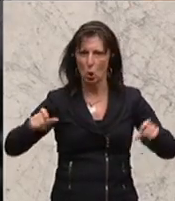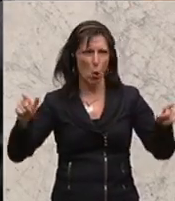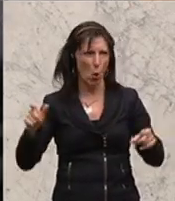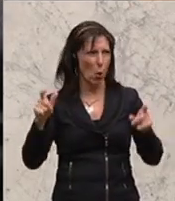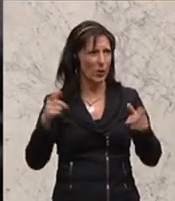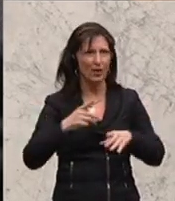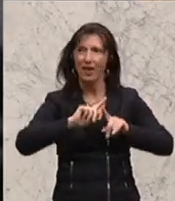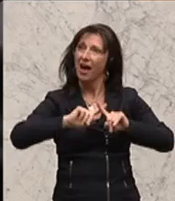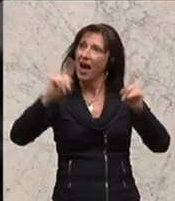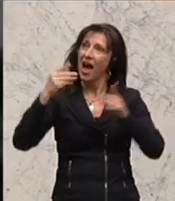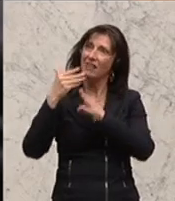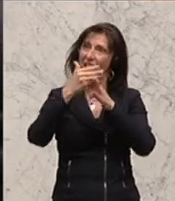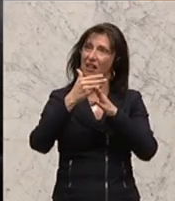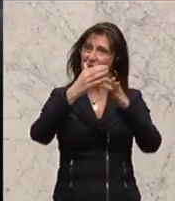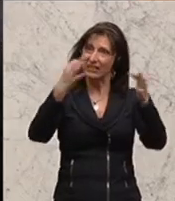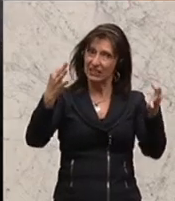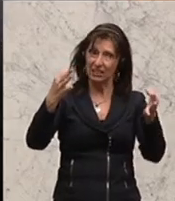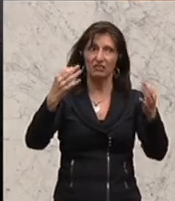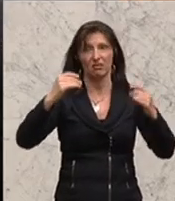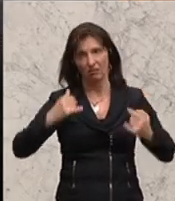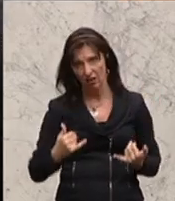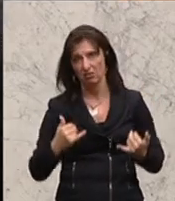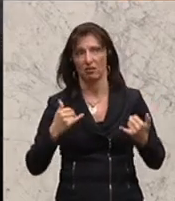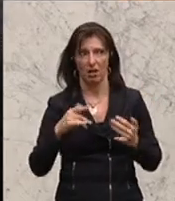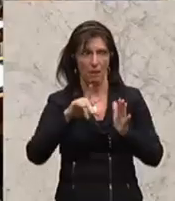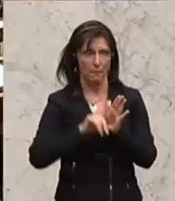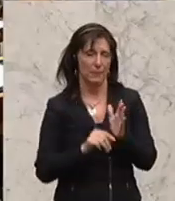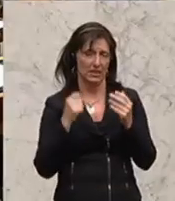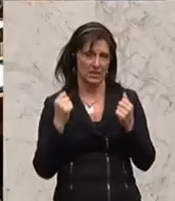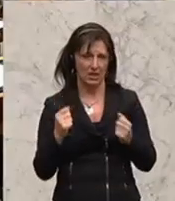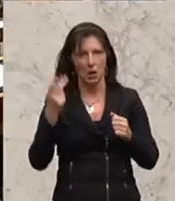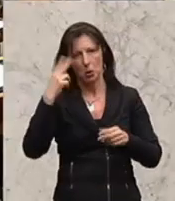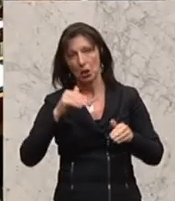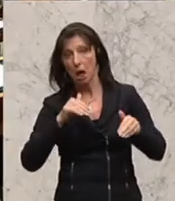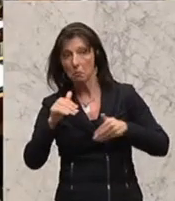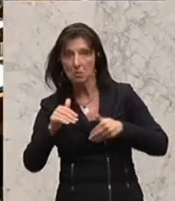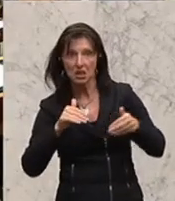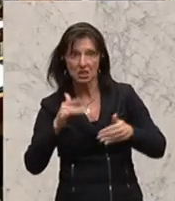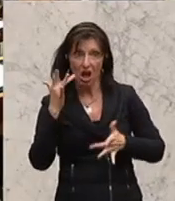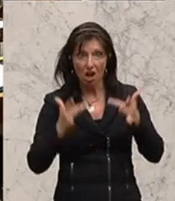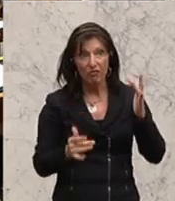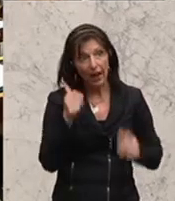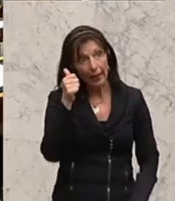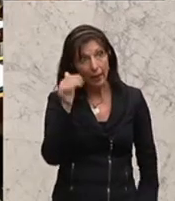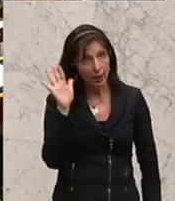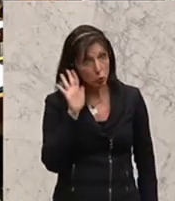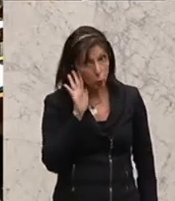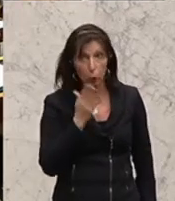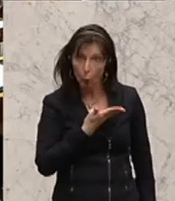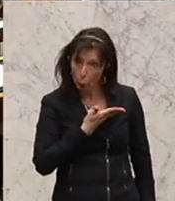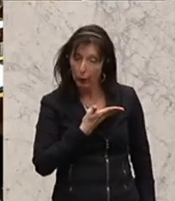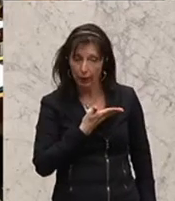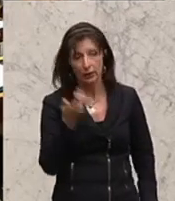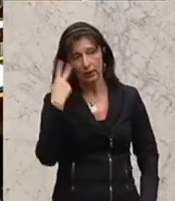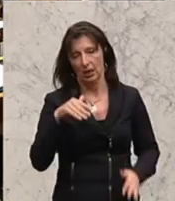gefallen sind und der Situation auf die Mindestsicherung angewiesen sind. Und der Herr Minister, der vielleicht dann mal zuhören möchte, der Herr Minister